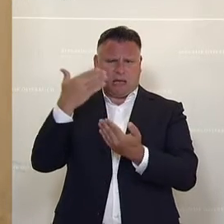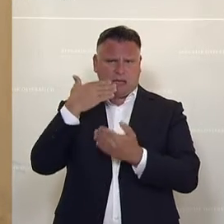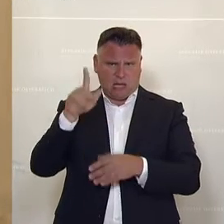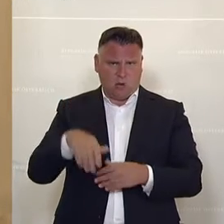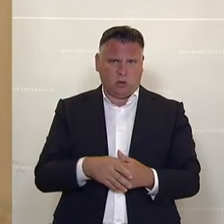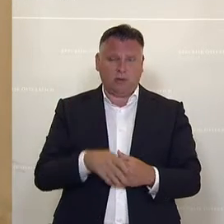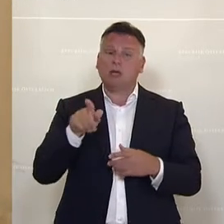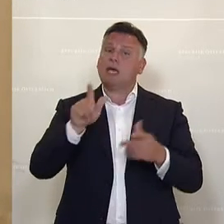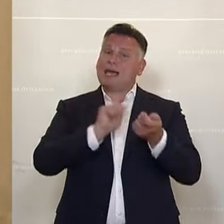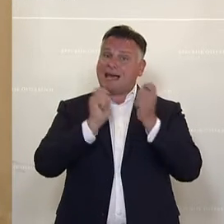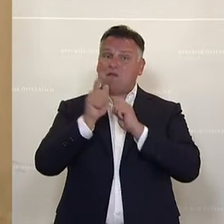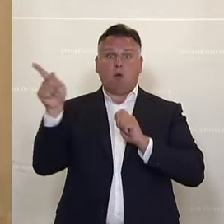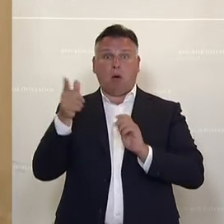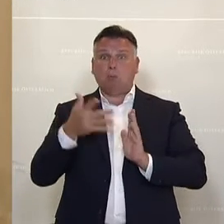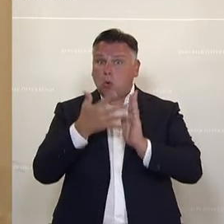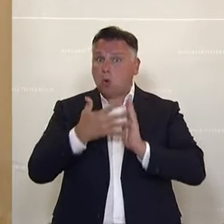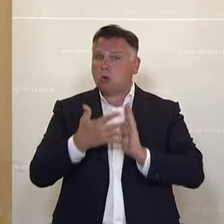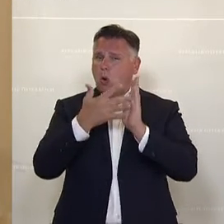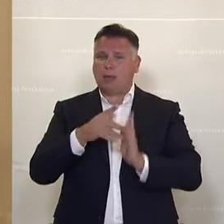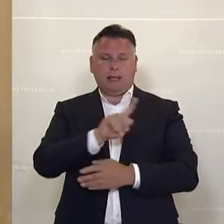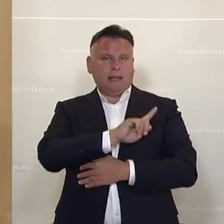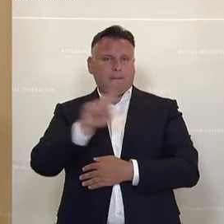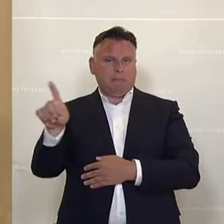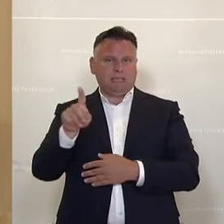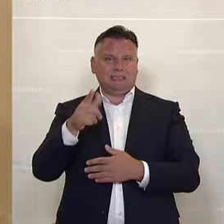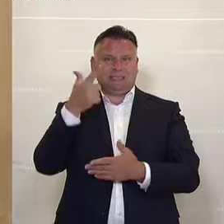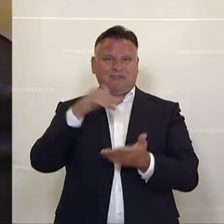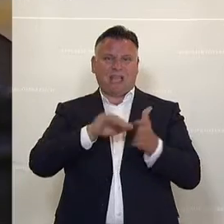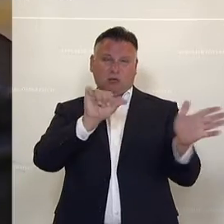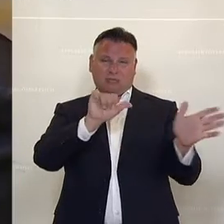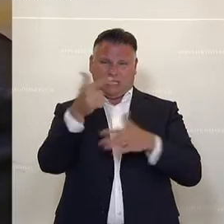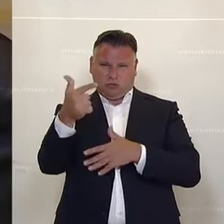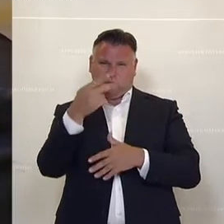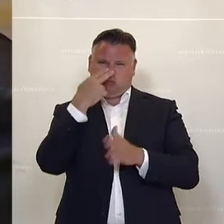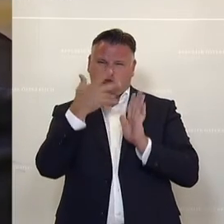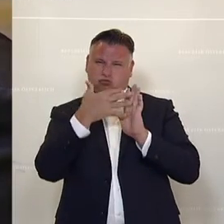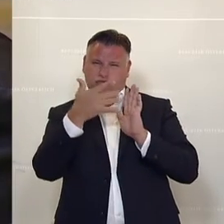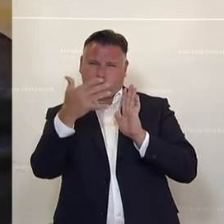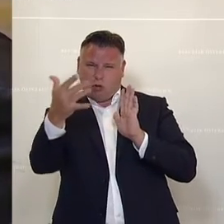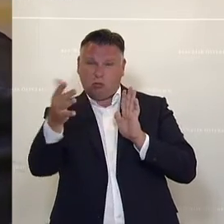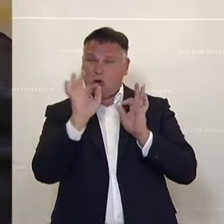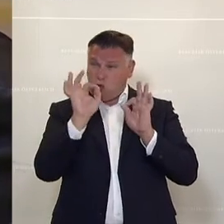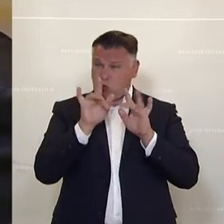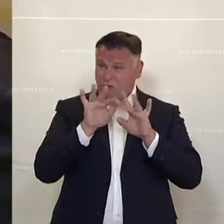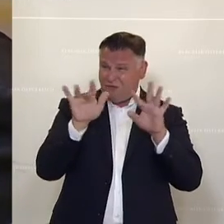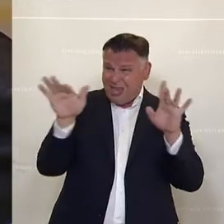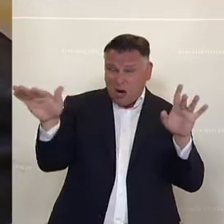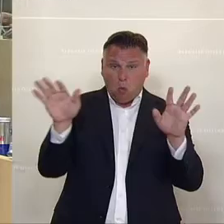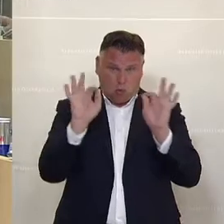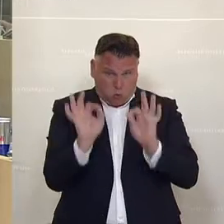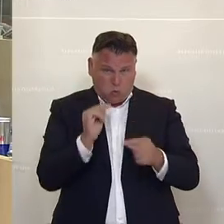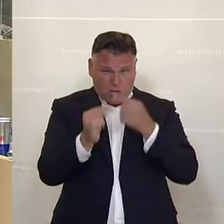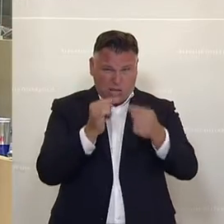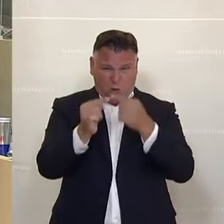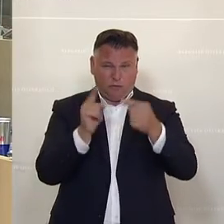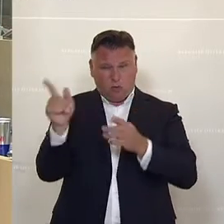anderem diese Reformüberwachung bis spätestens 26 an einer Evaluierung der Umsetzbarkeit und Wirksamkeit des BVD neu federführend